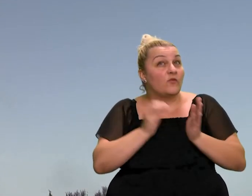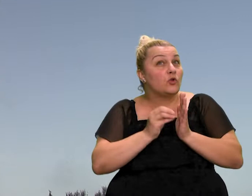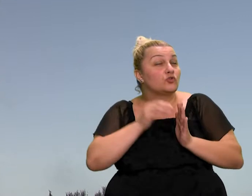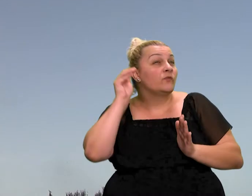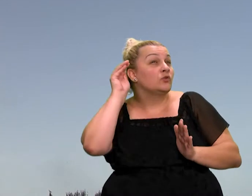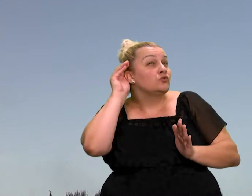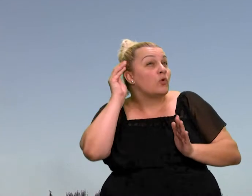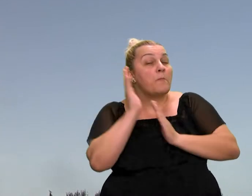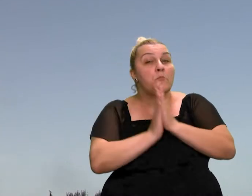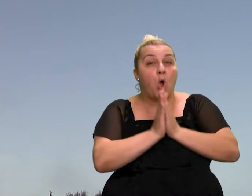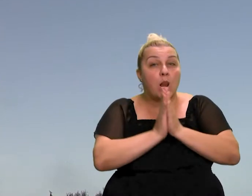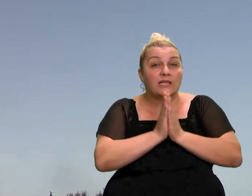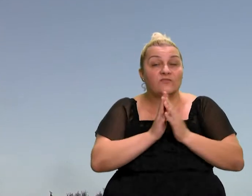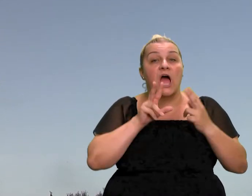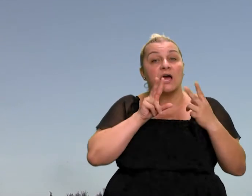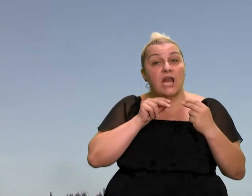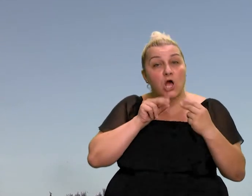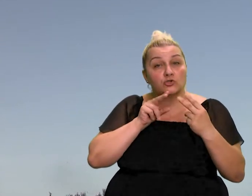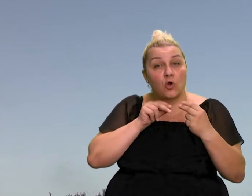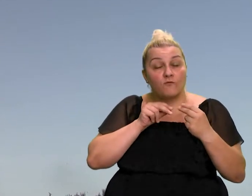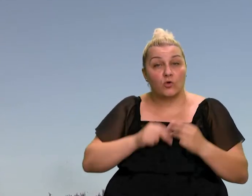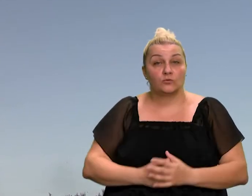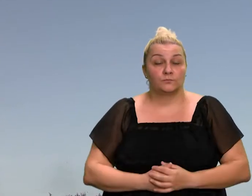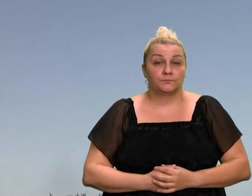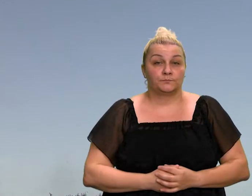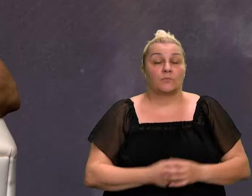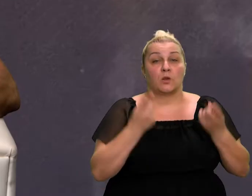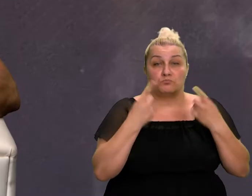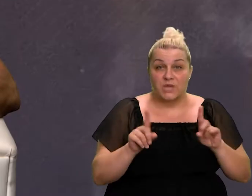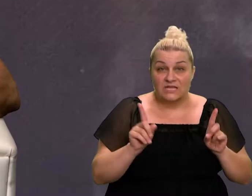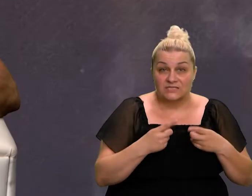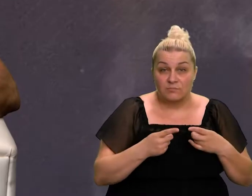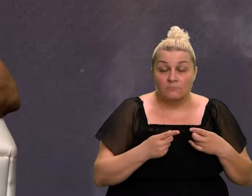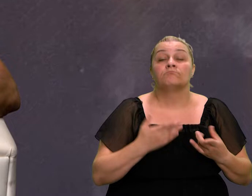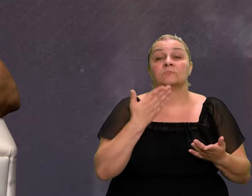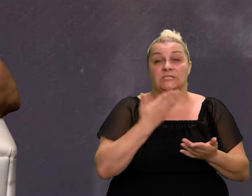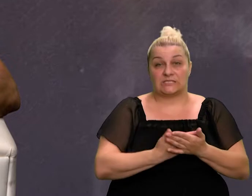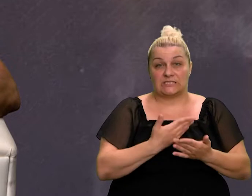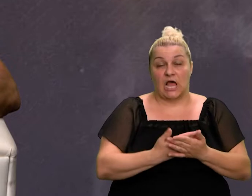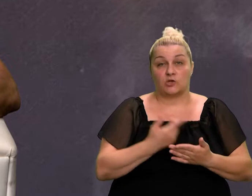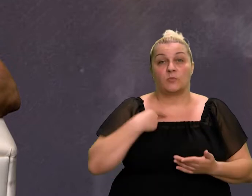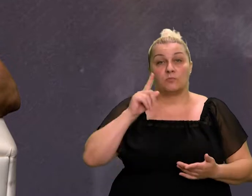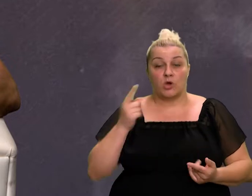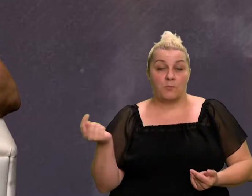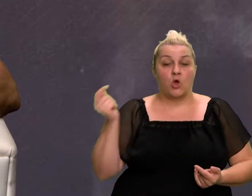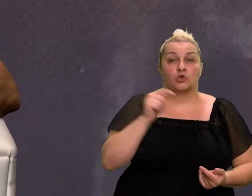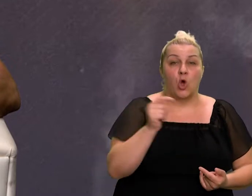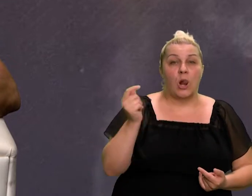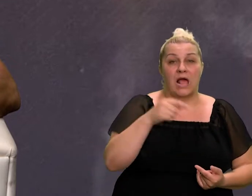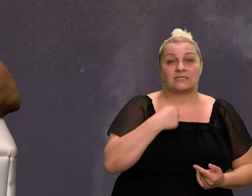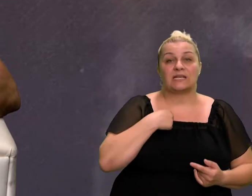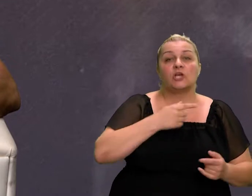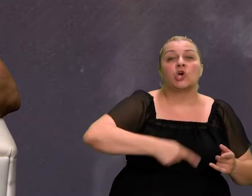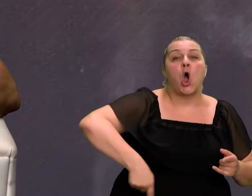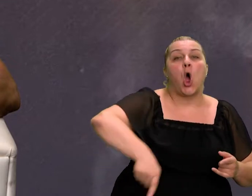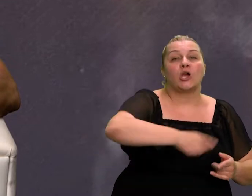još uvijek čuješ molitvu, razgovor, ugodni ljudikanje, pjesma. I zato nam valja navraćati na ognjišta